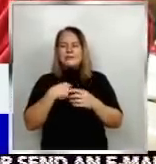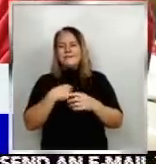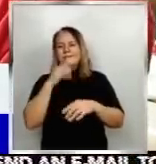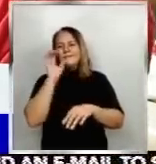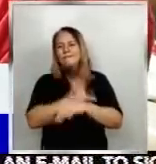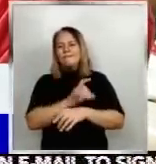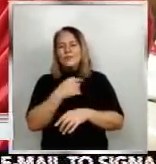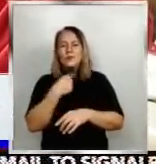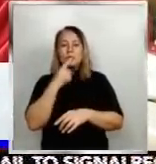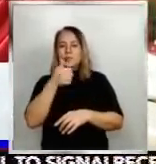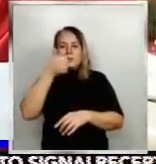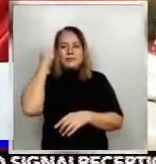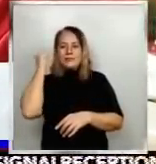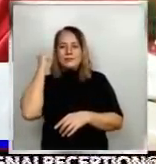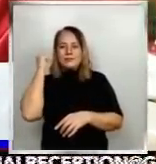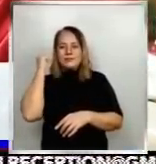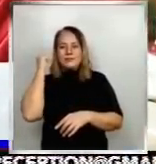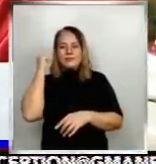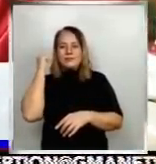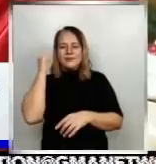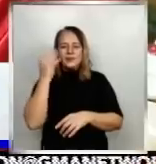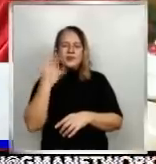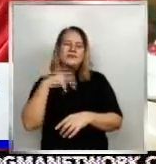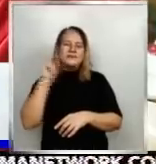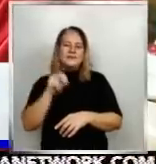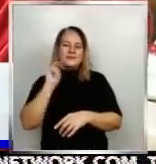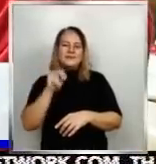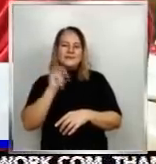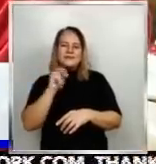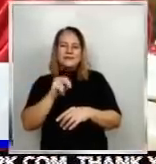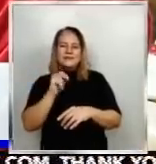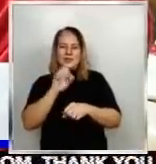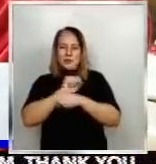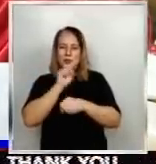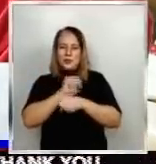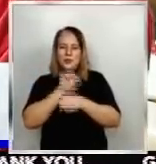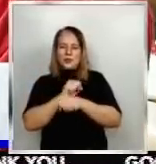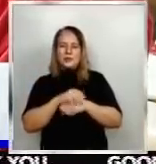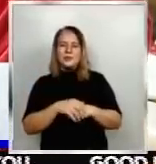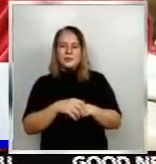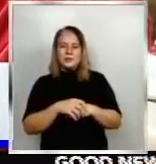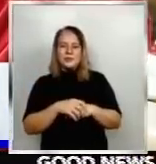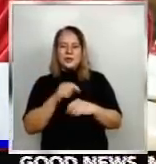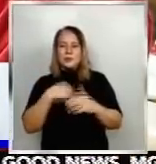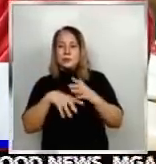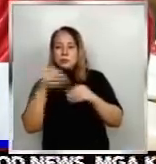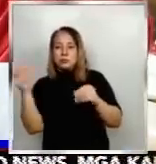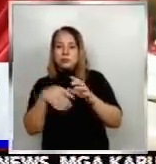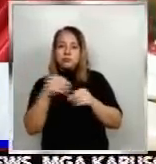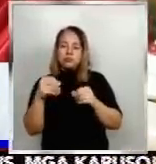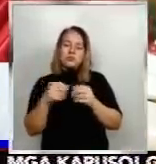talaga eh. Kailangan po sa mga trabaho, sa paglabas-labas. Kasi